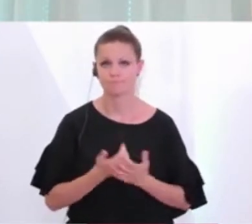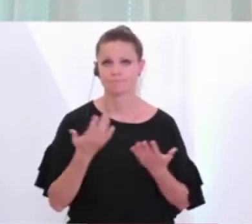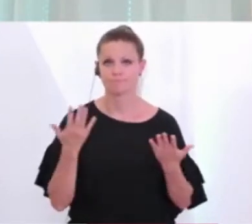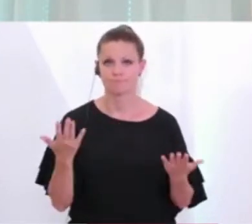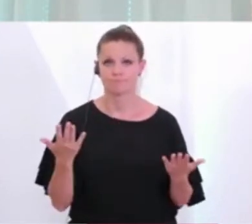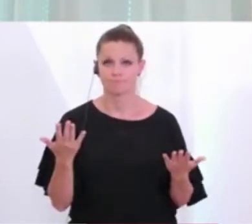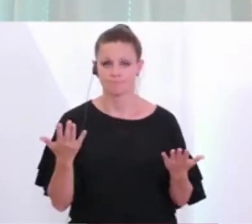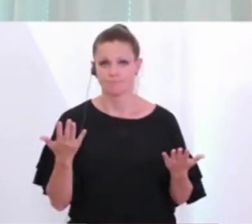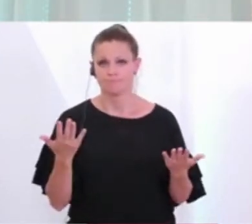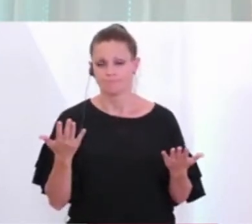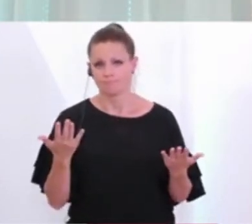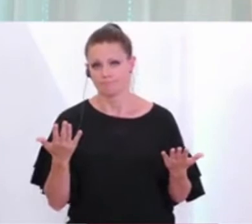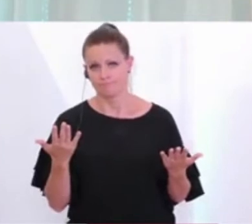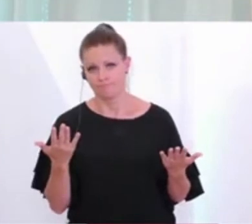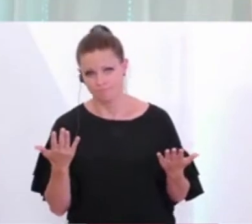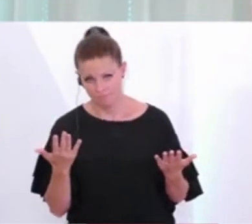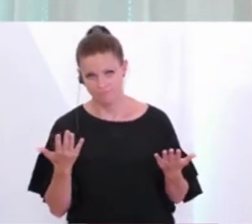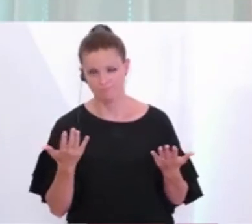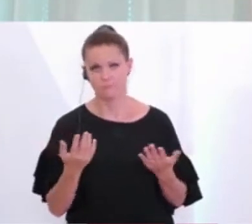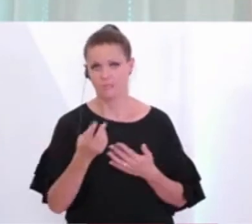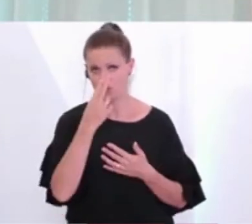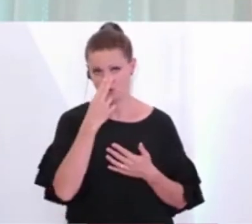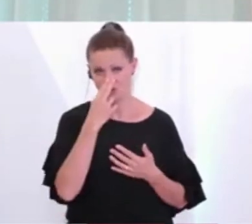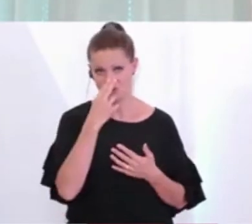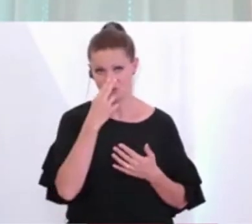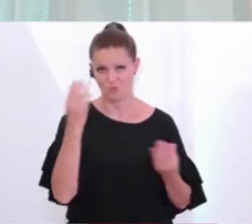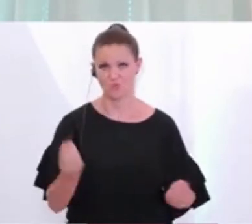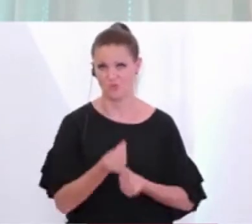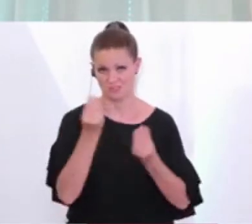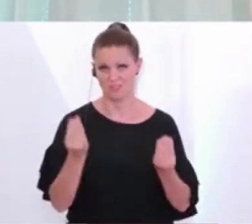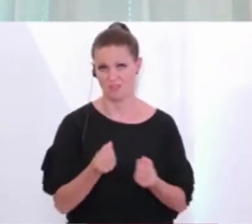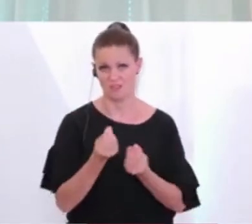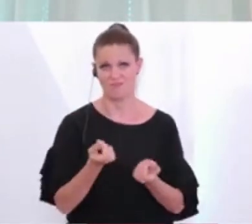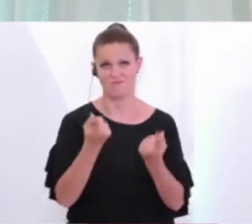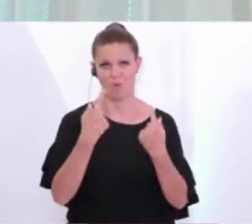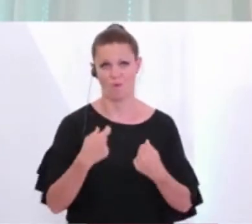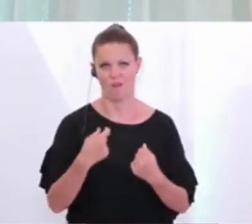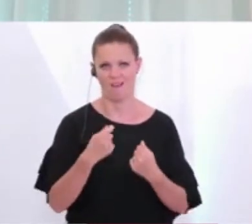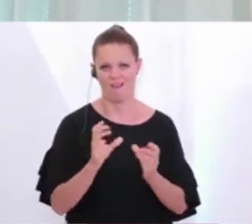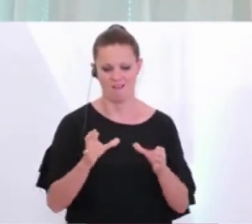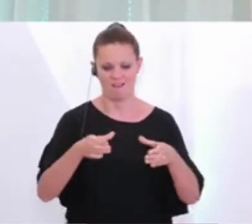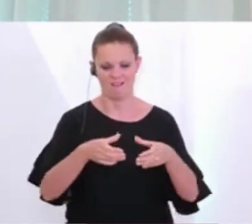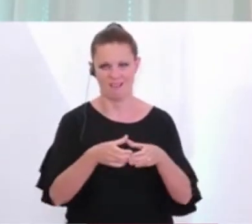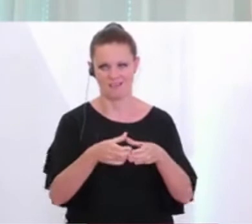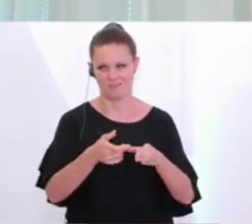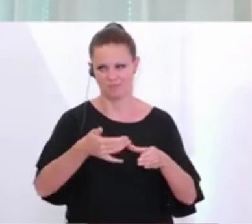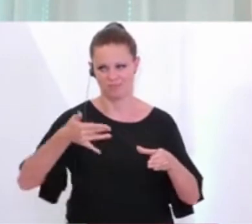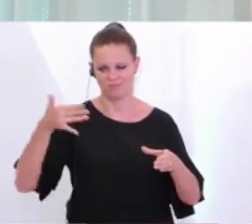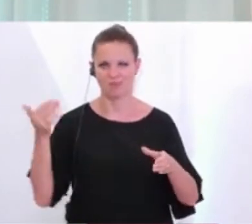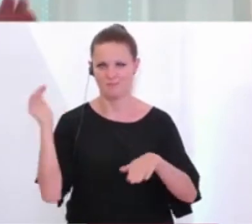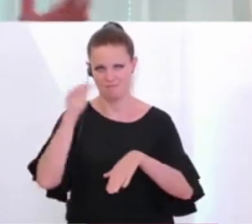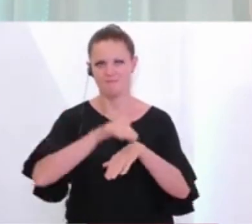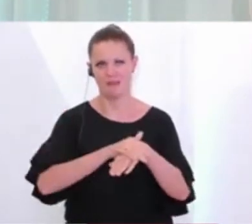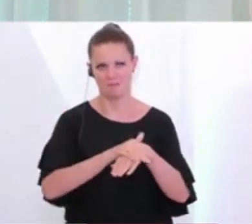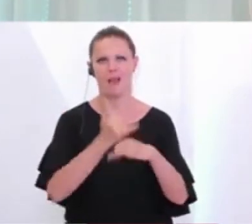das hat offensichtlich seine Ursache im Bereich eines Glas, dass das schon vor Tagen festgestellt